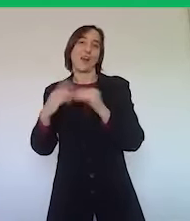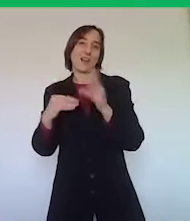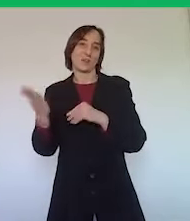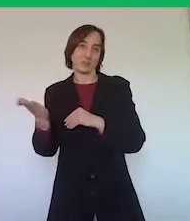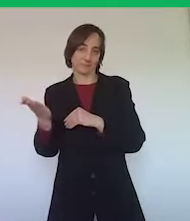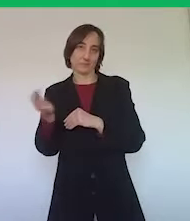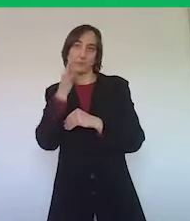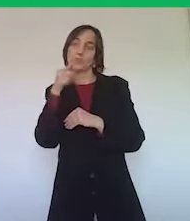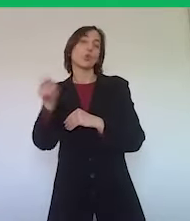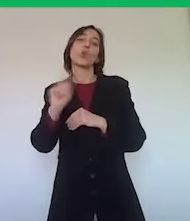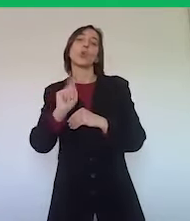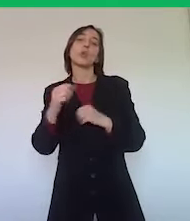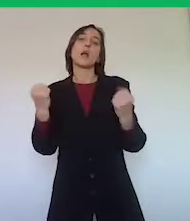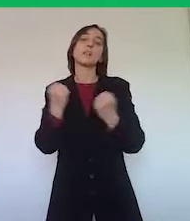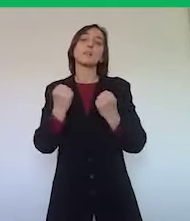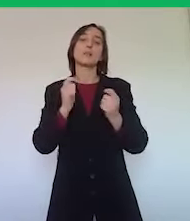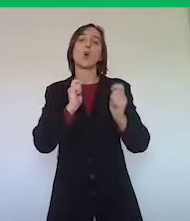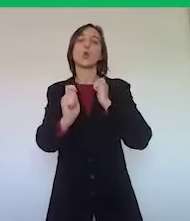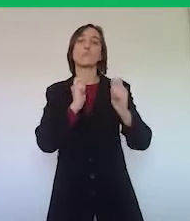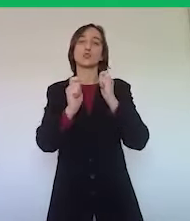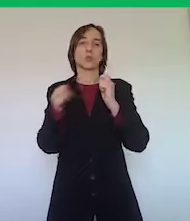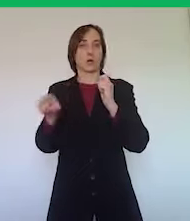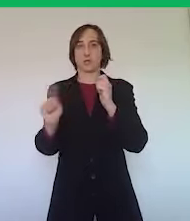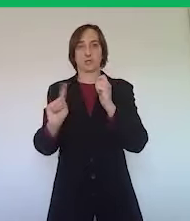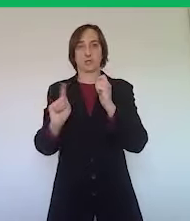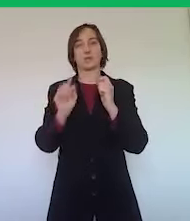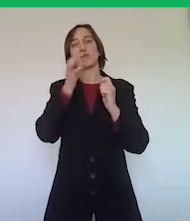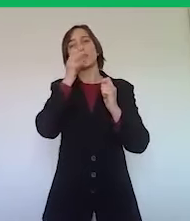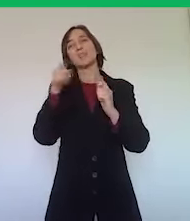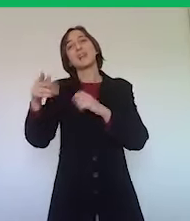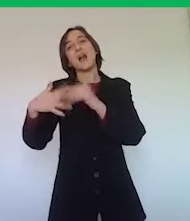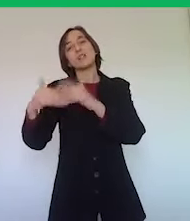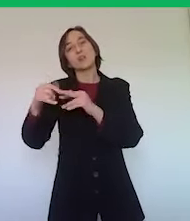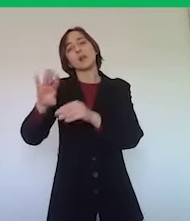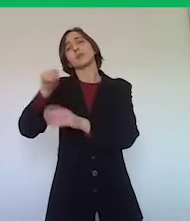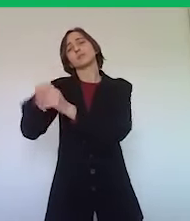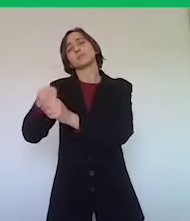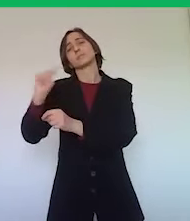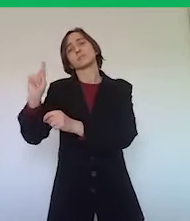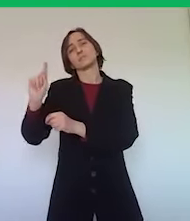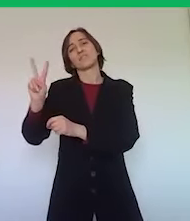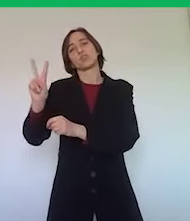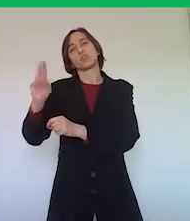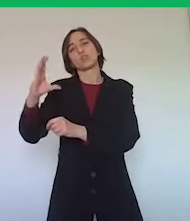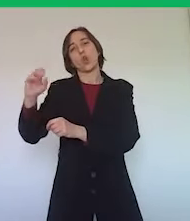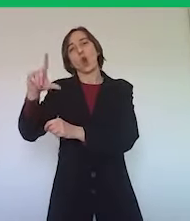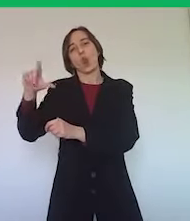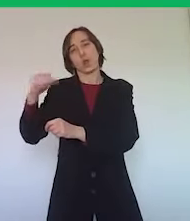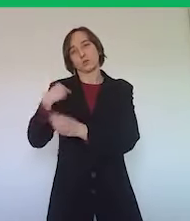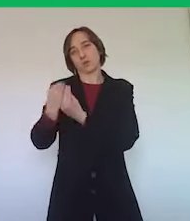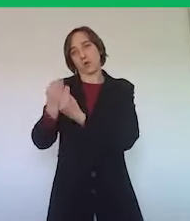non sono attività di carattere commerciale, rientrano quindi nelle deleghe del collega Vincenzo Colla, però